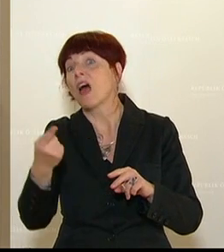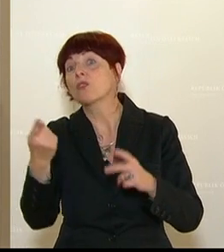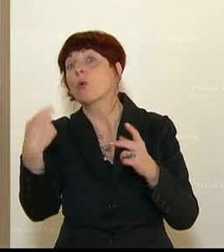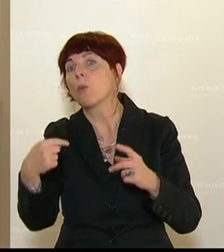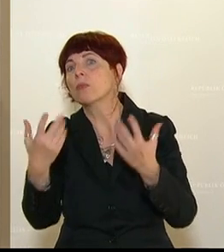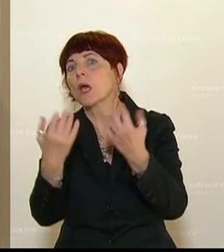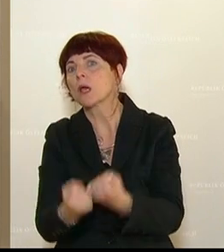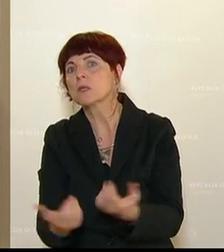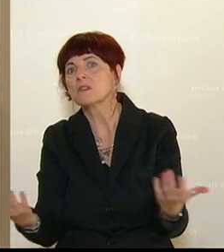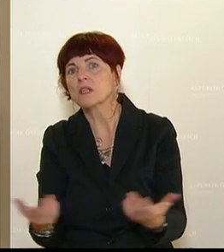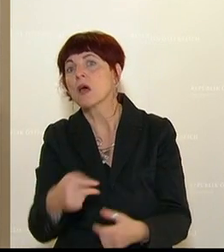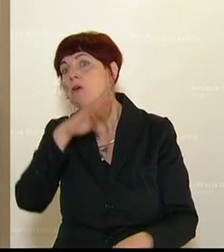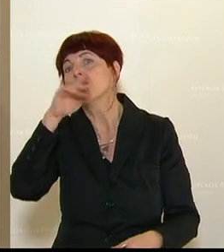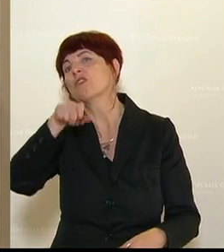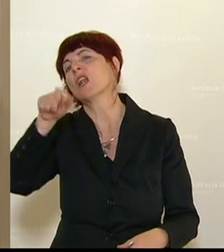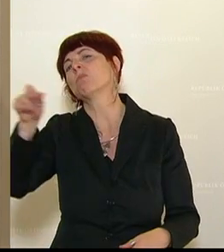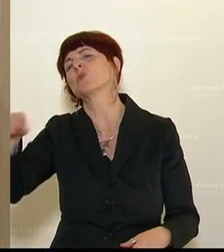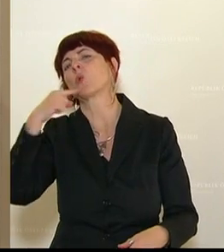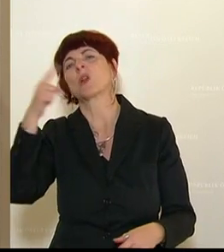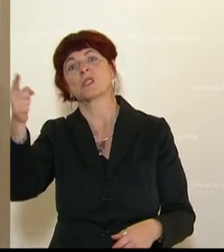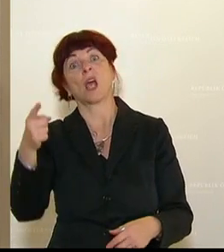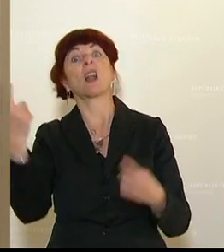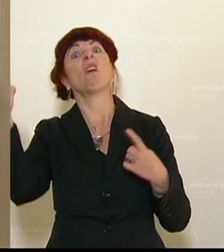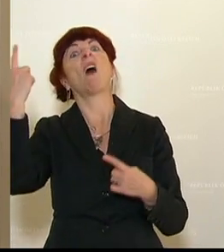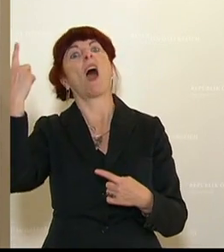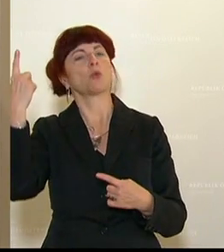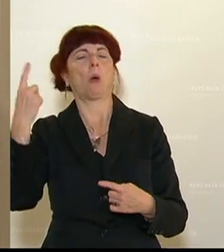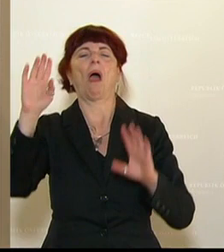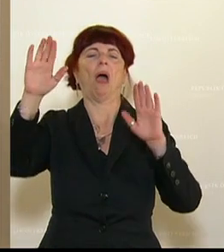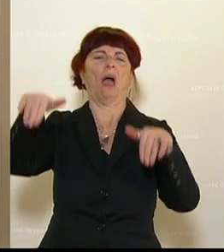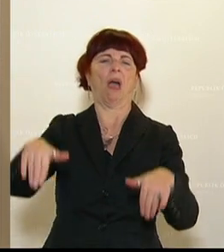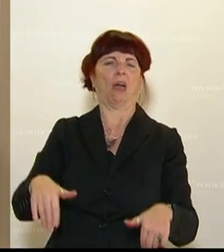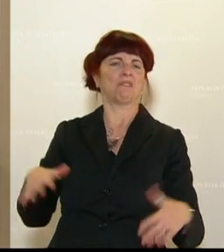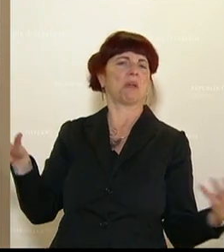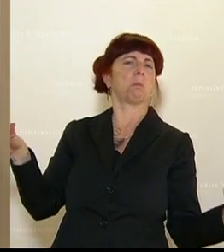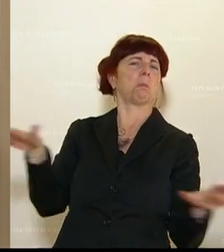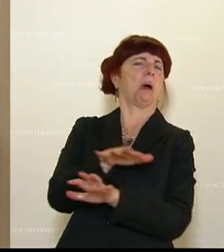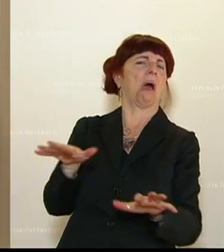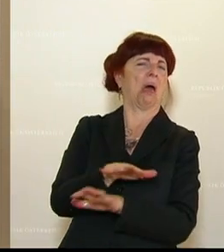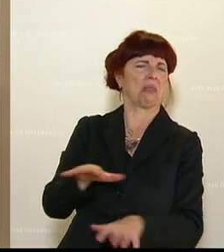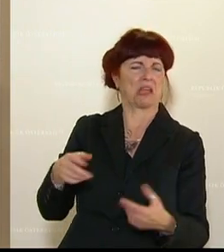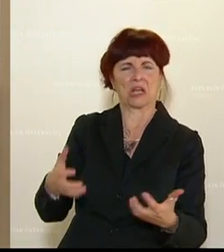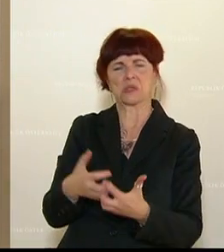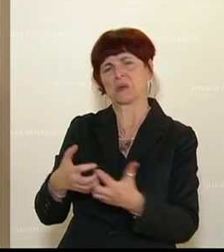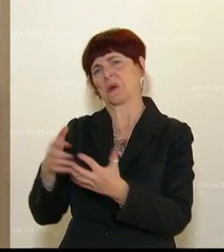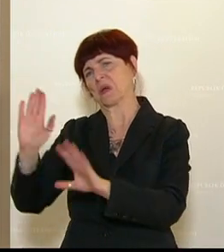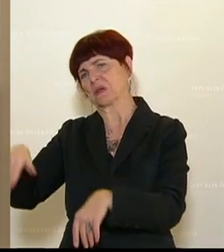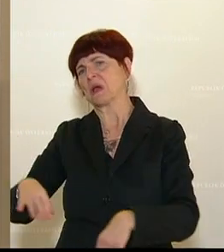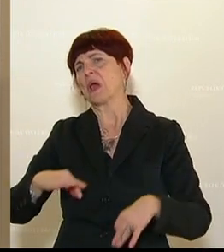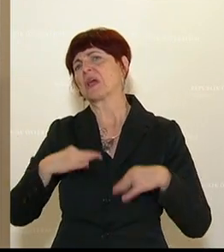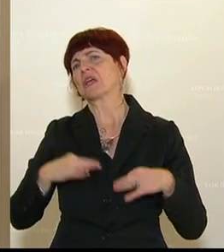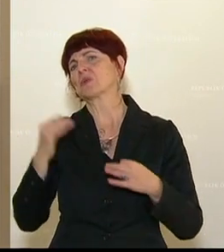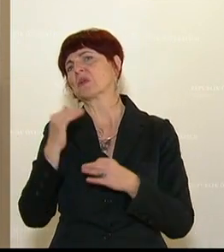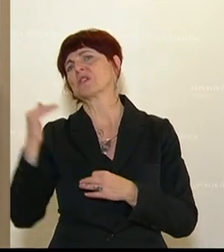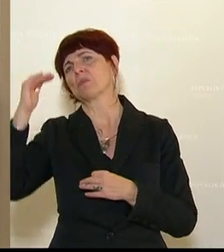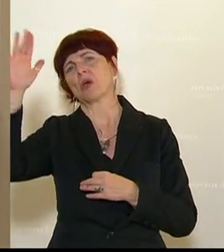als Panikmache verunglimpft hätten, die gesundheitsbehördlichen Vorgaben weitgehend abgelehnt oder